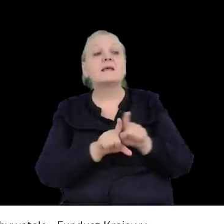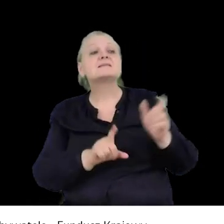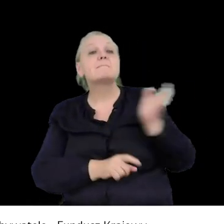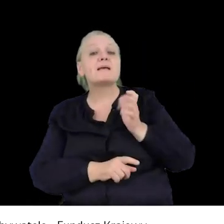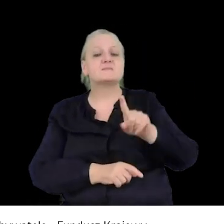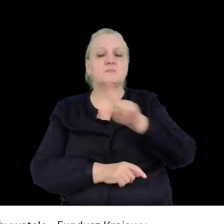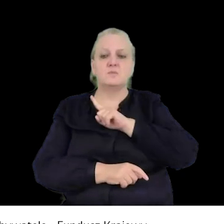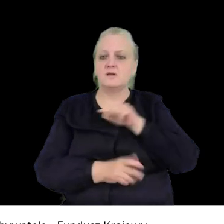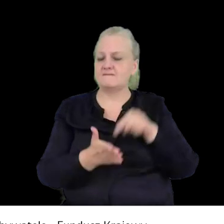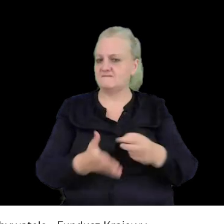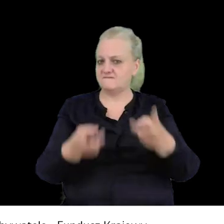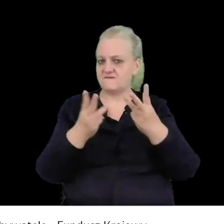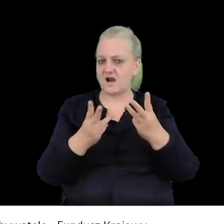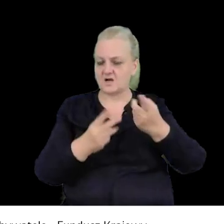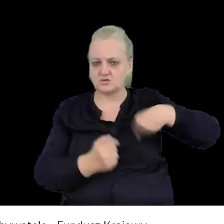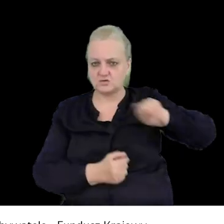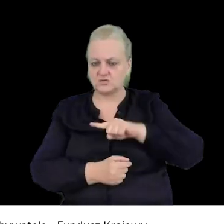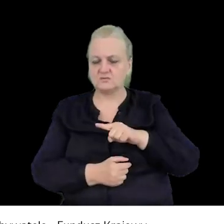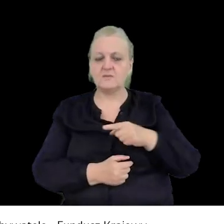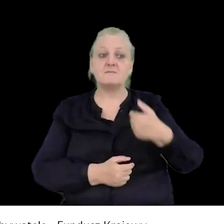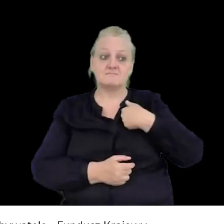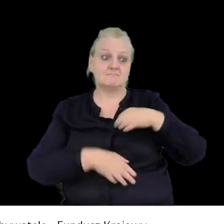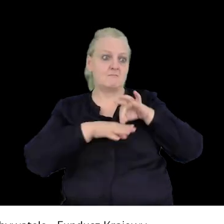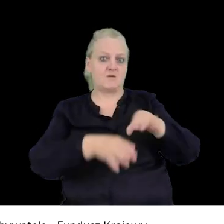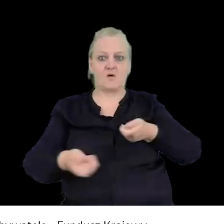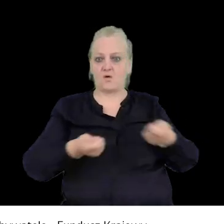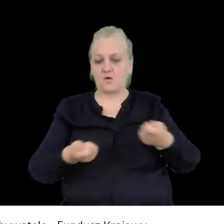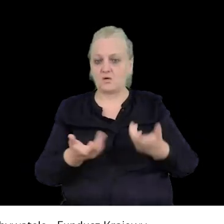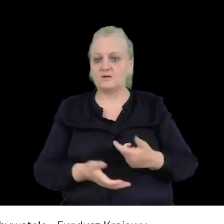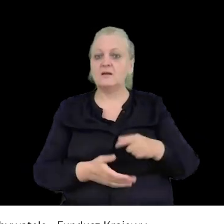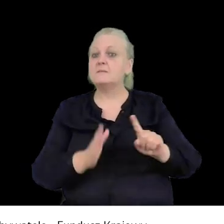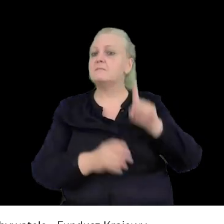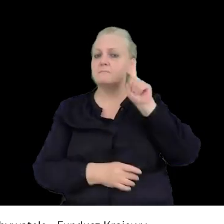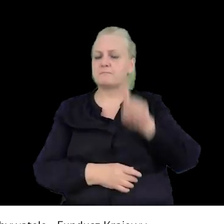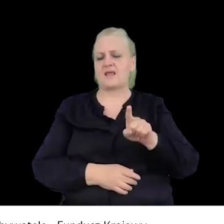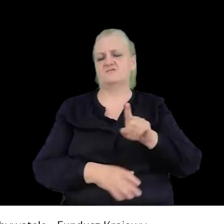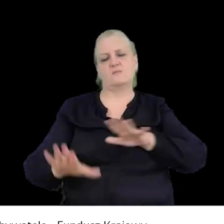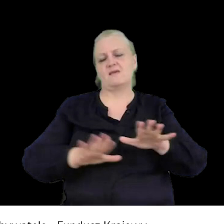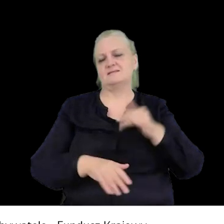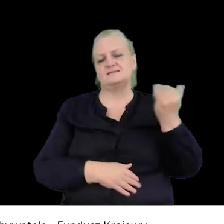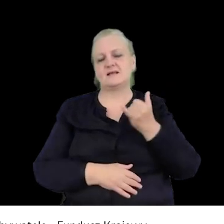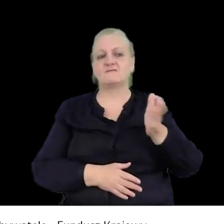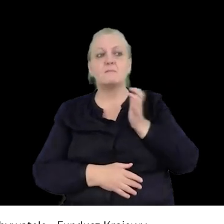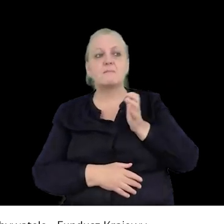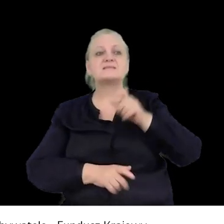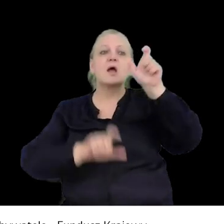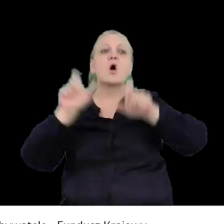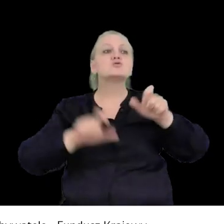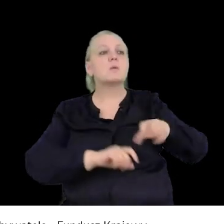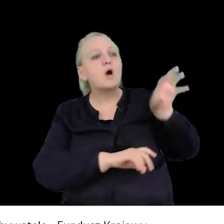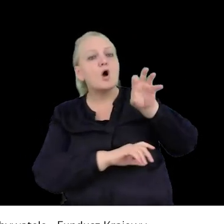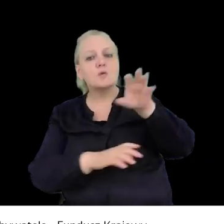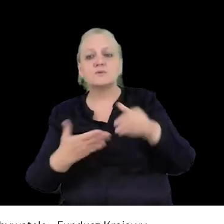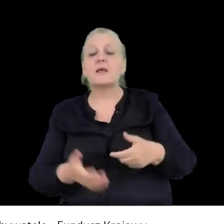absolutnym priorytetem dla mnie jako osoby koordynującej. Zawsze w pierwszym miejscu stawiam bezpieczeństwo osób obserwujących, bo na